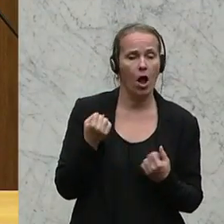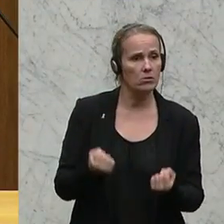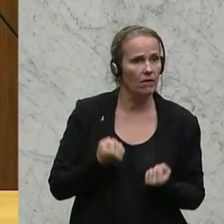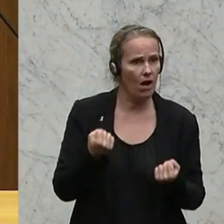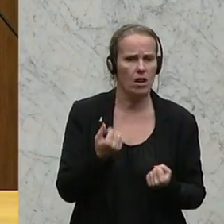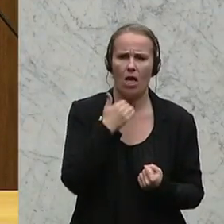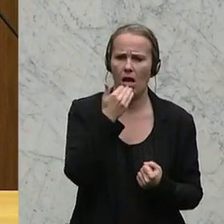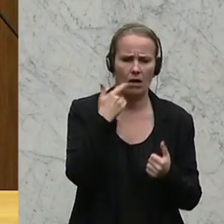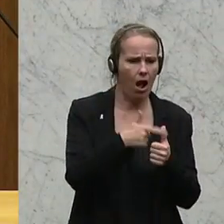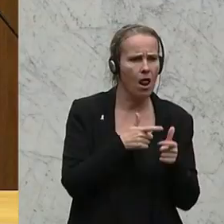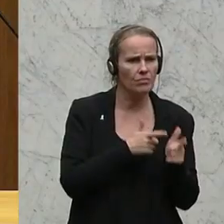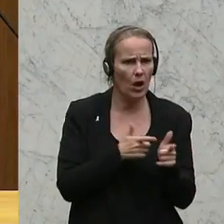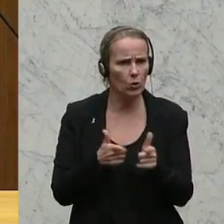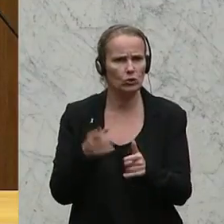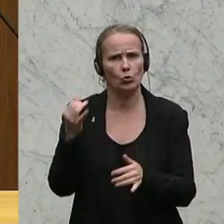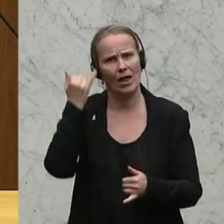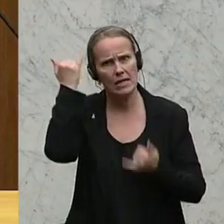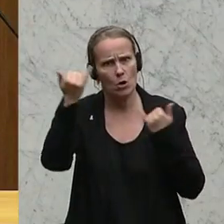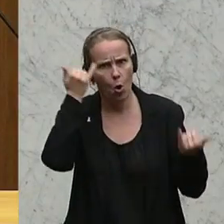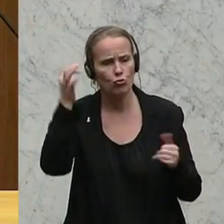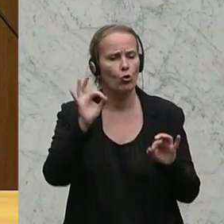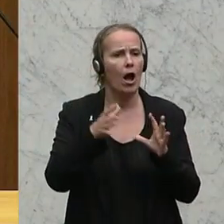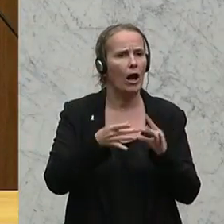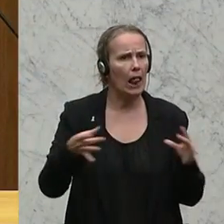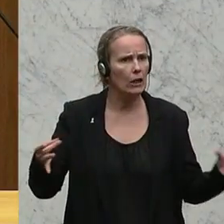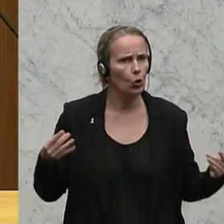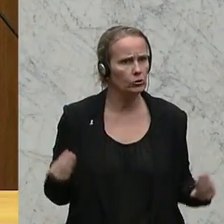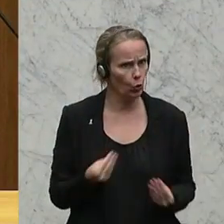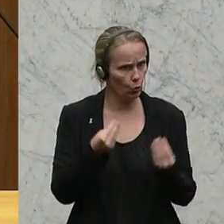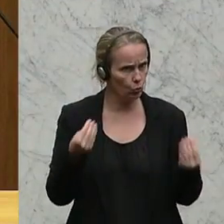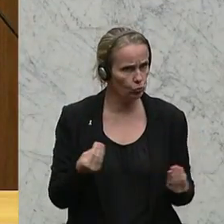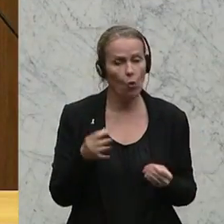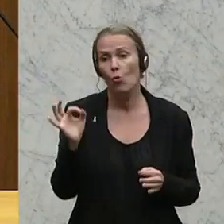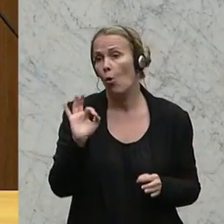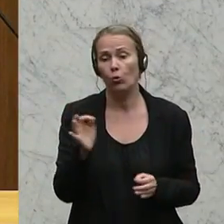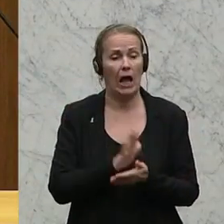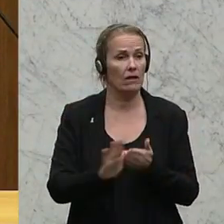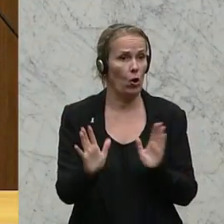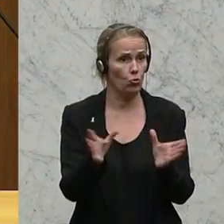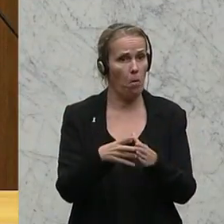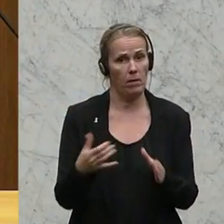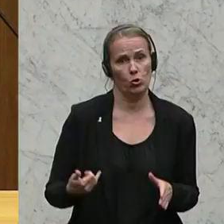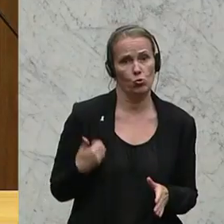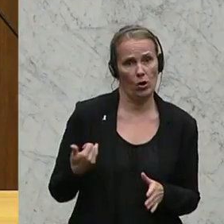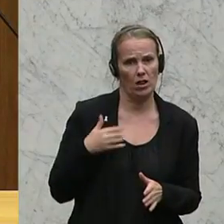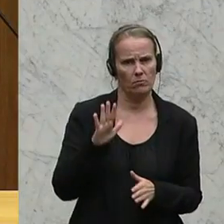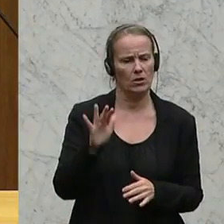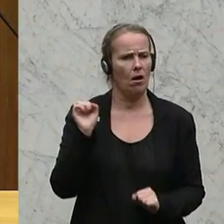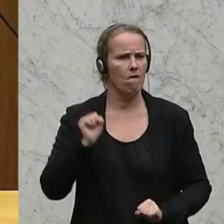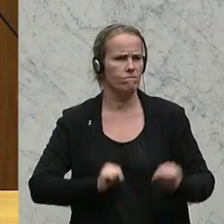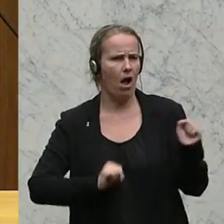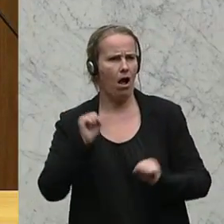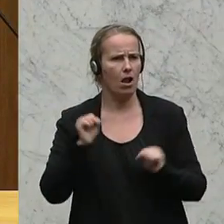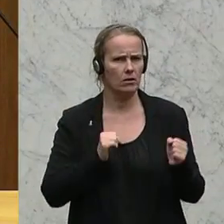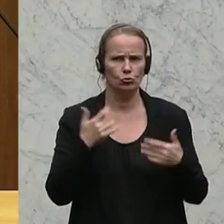terroristischen Gründen ist, ob das ideologische Gründe sind, religiöse Gründe, oder schlicht und einfach eine Gruppe Jugendlicher, die sozusagen mit ihrem raudihhaften